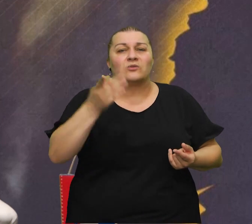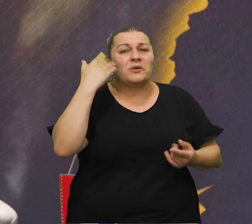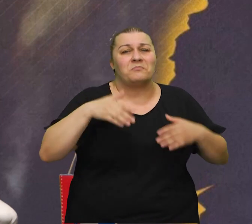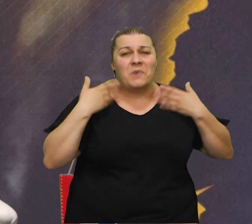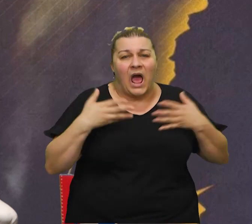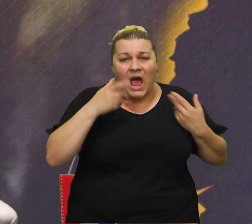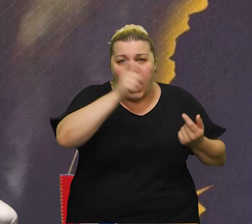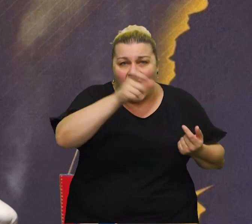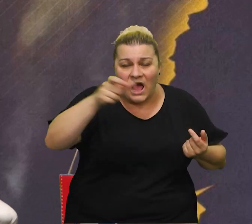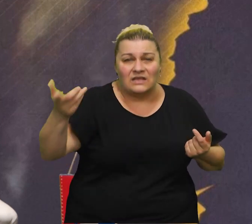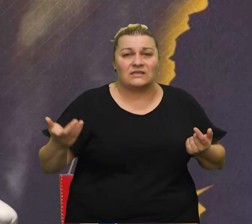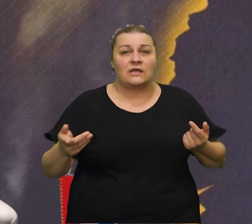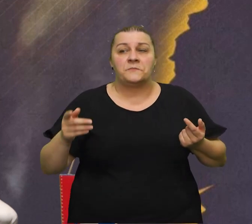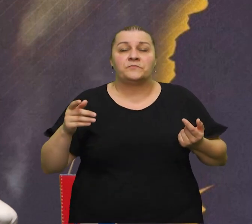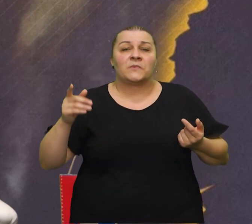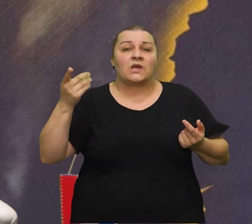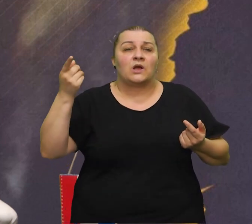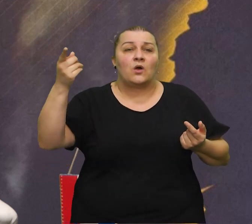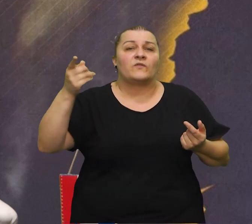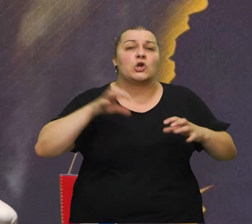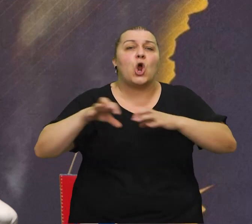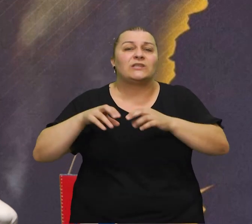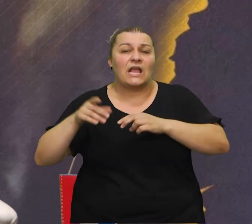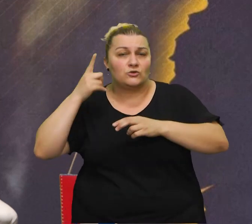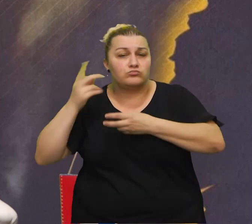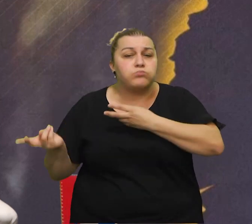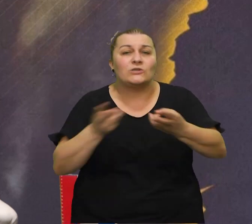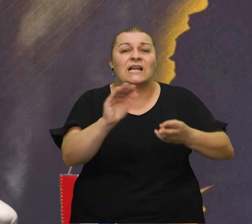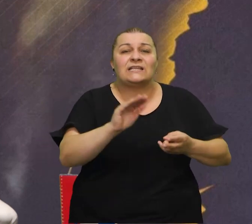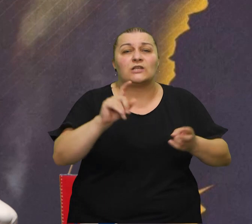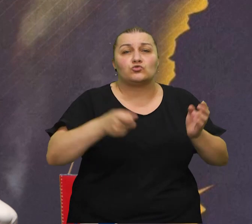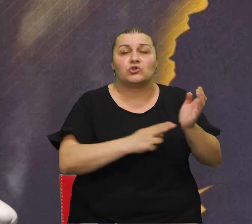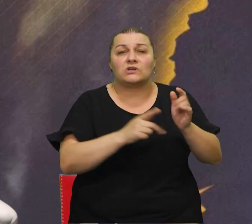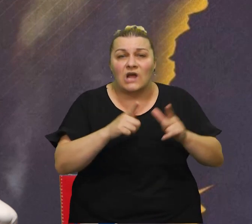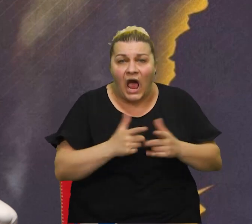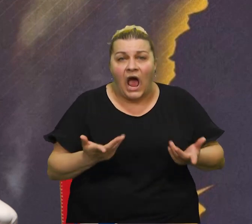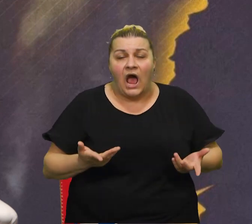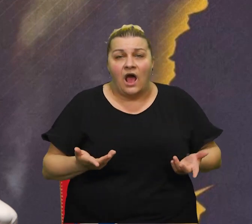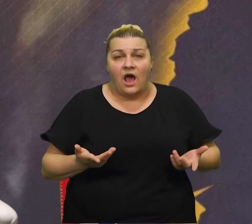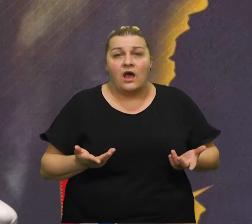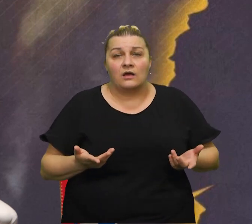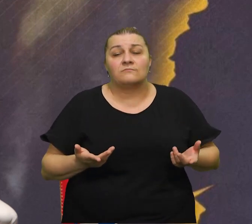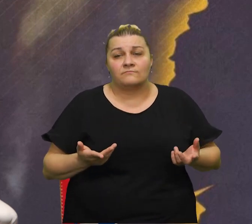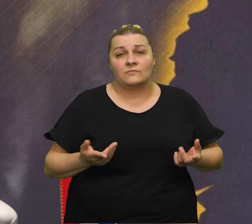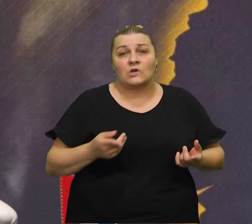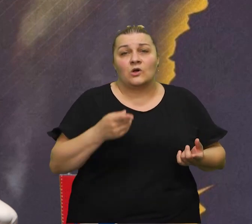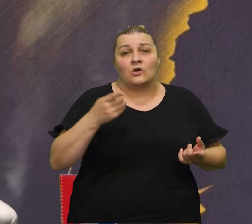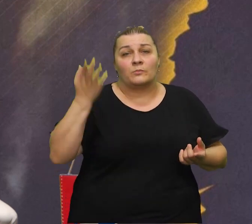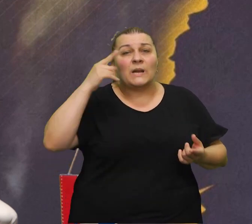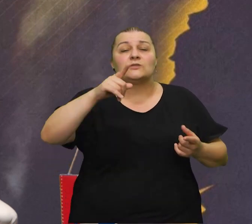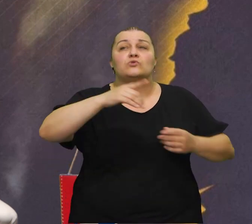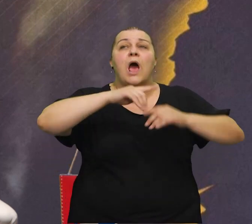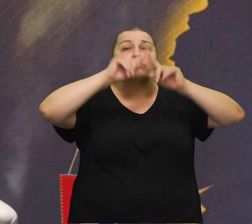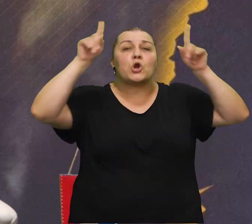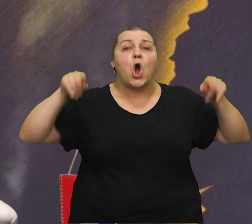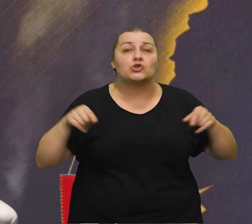roditelji koji su poslali s ovoj djecu u JNA, koji su misli da će ta djeca uslužiti ono što je nekad bilo časno, bili su na